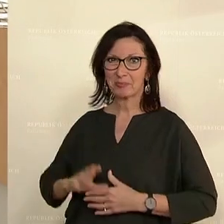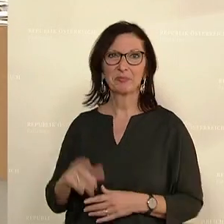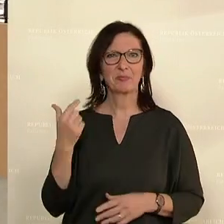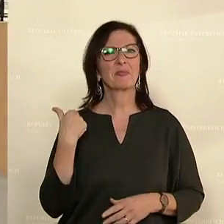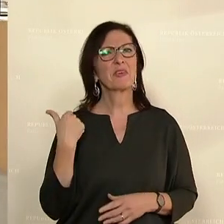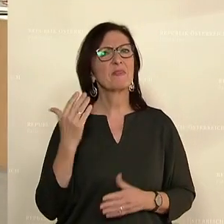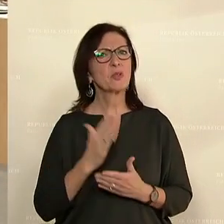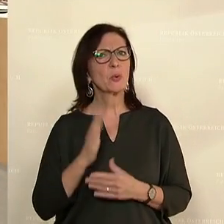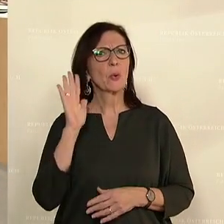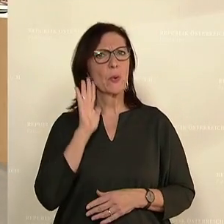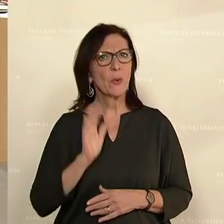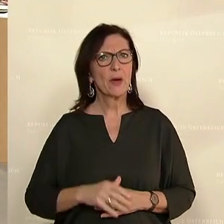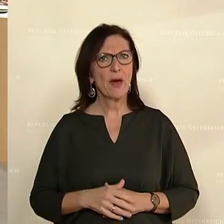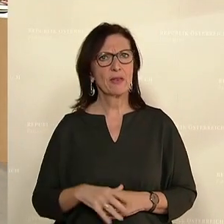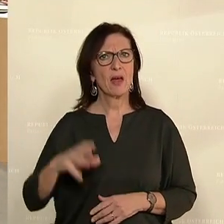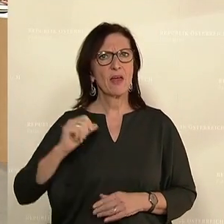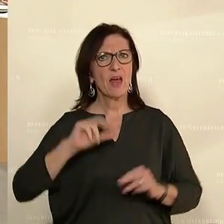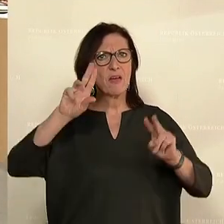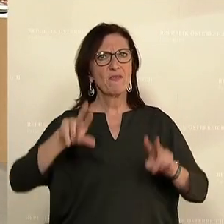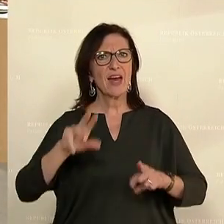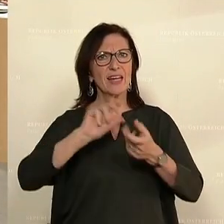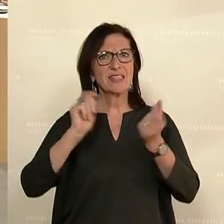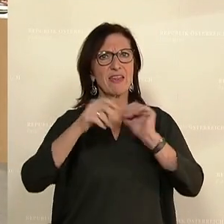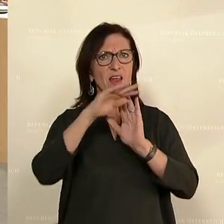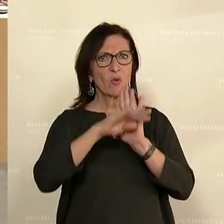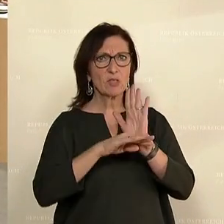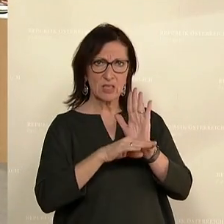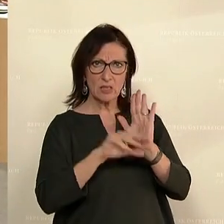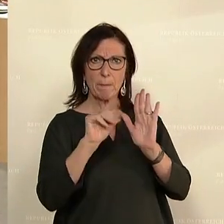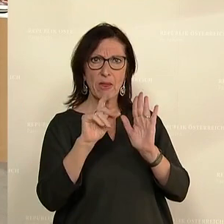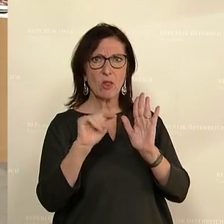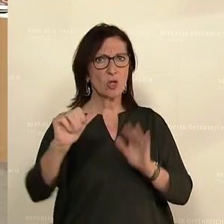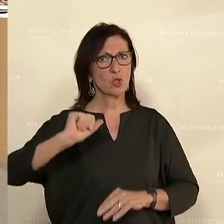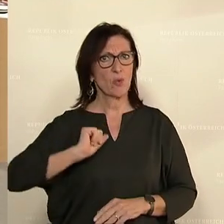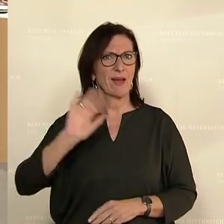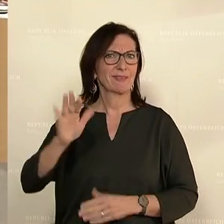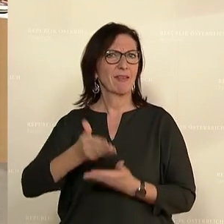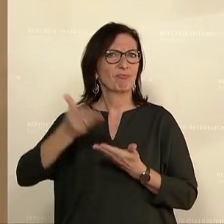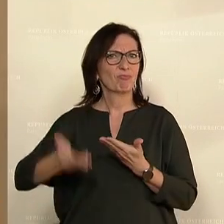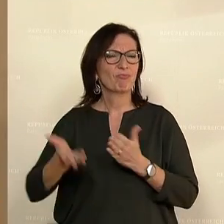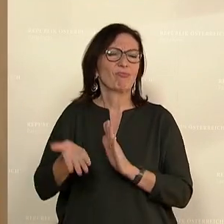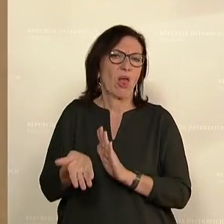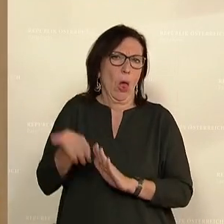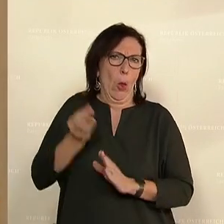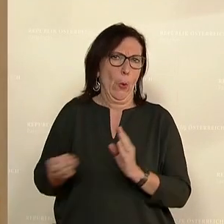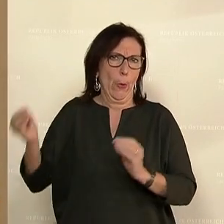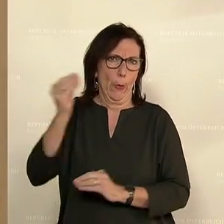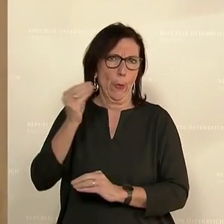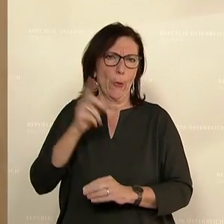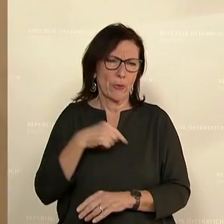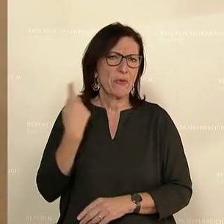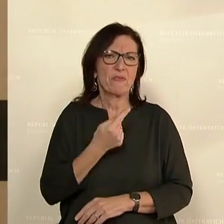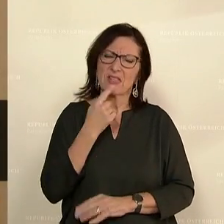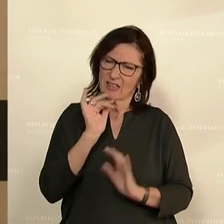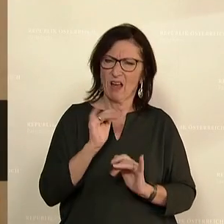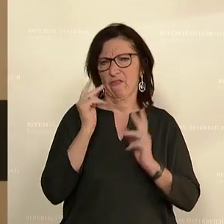Jetzt am Wort ist Reinhard Einwalner, er ist von der SPÖ. ...werden die Bezüge der Grundwehrdiener angehoben und wir halten es für einen richtigen Schritt, einen wichtigen Schritt,